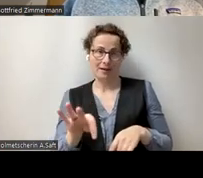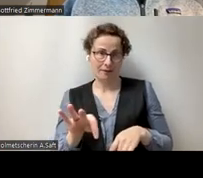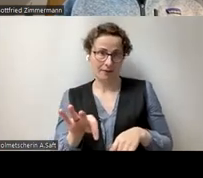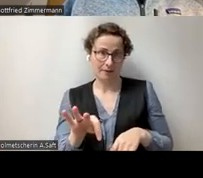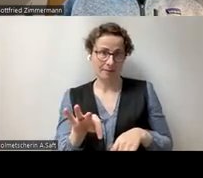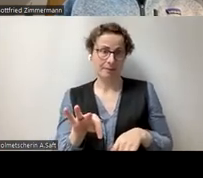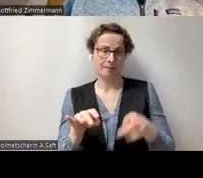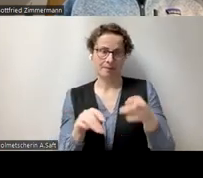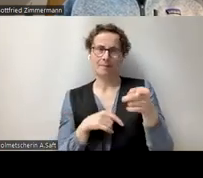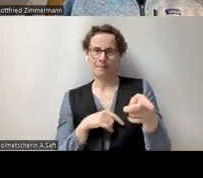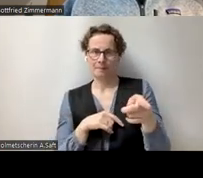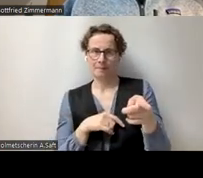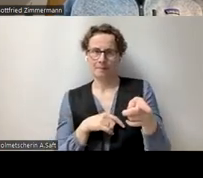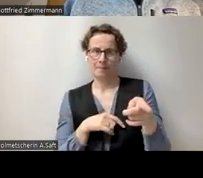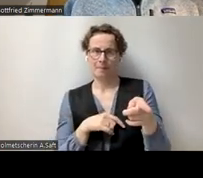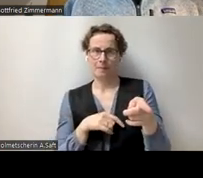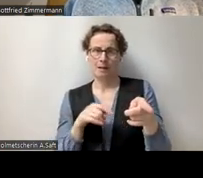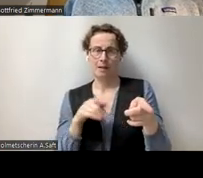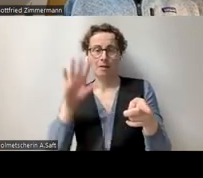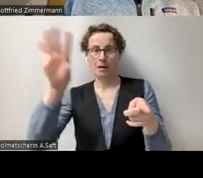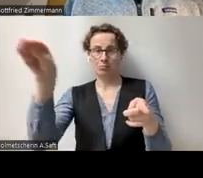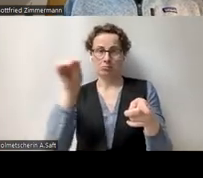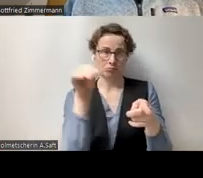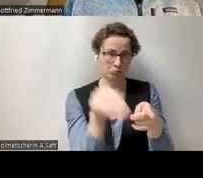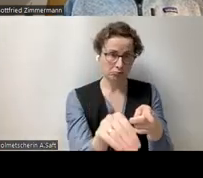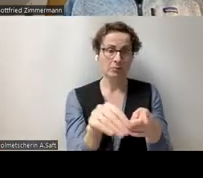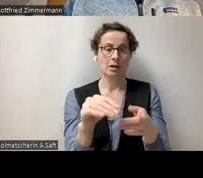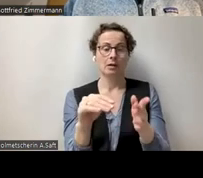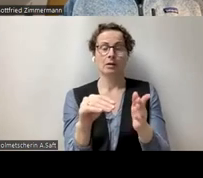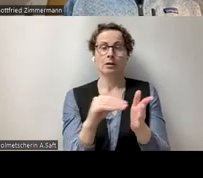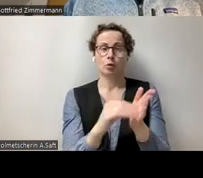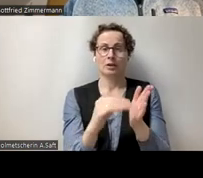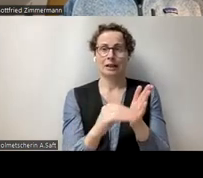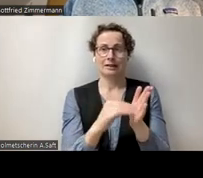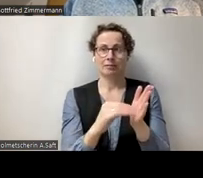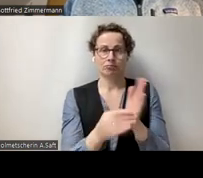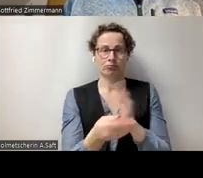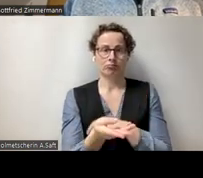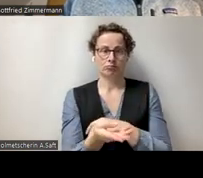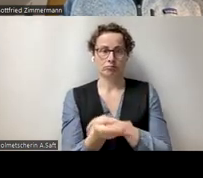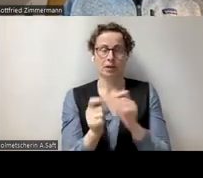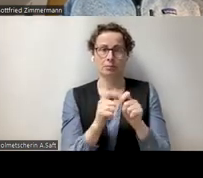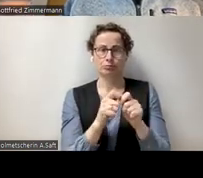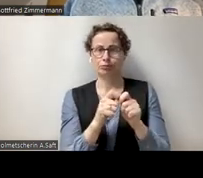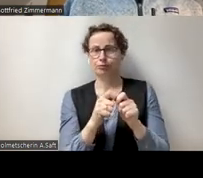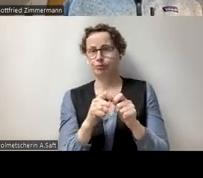Also wenn ich jetzt das alles hier in den Notizen drin hätte, da mal hin, hier ist die lange Beschreibung.